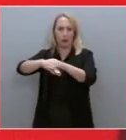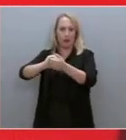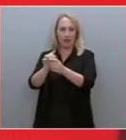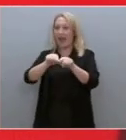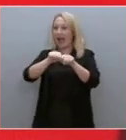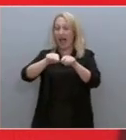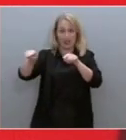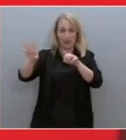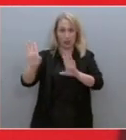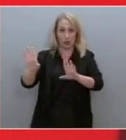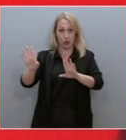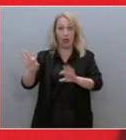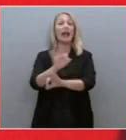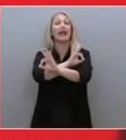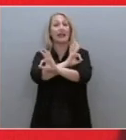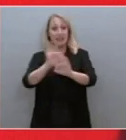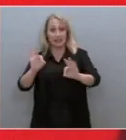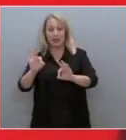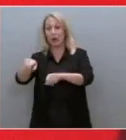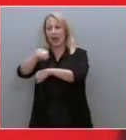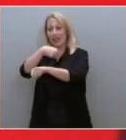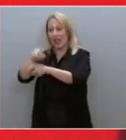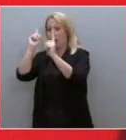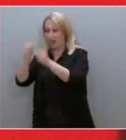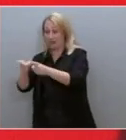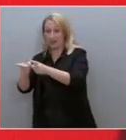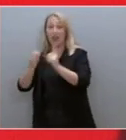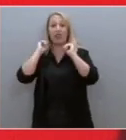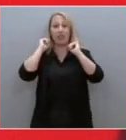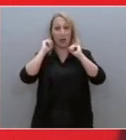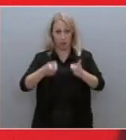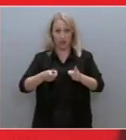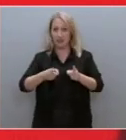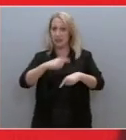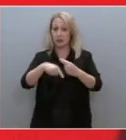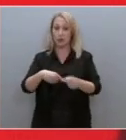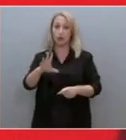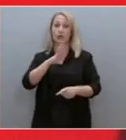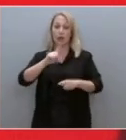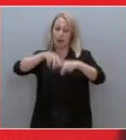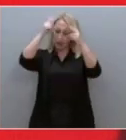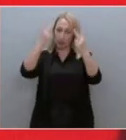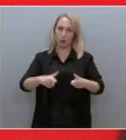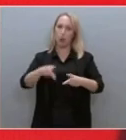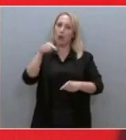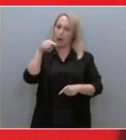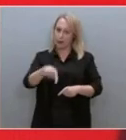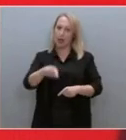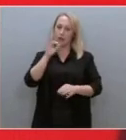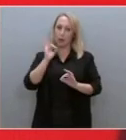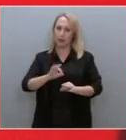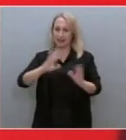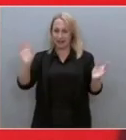θα βρεθεί σίγουρα απέναντι στην ετοιμιγορία του ελληνικού λαού. Και αυτή είναι η βαρύτατη πληρωμή για κάθε